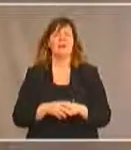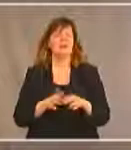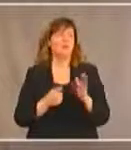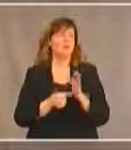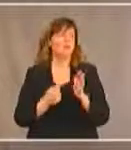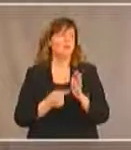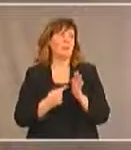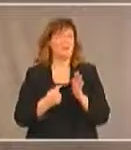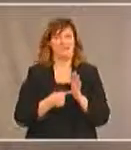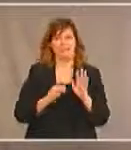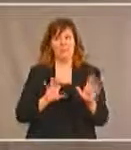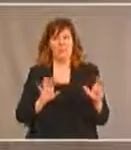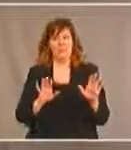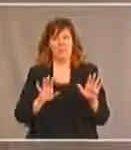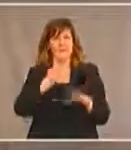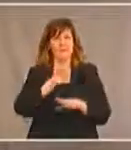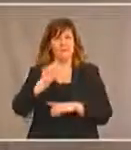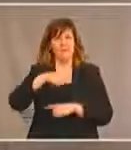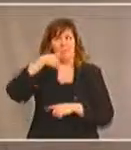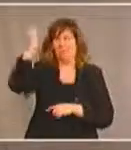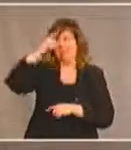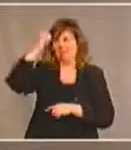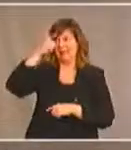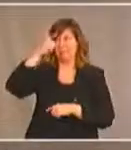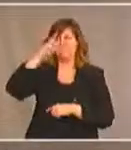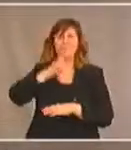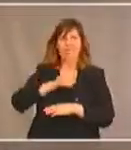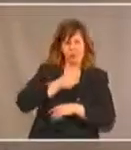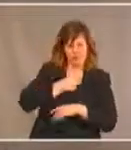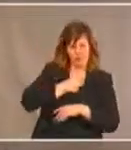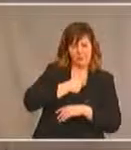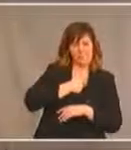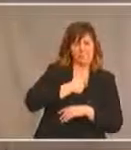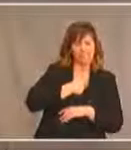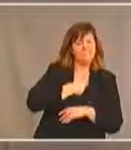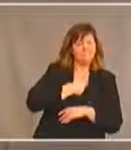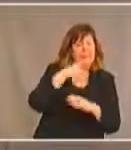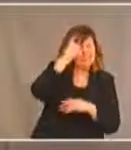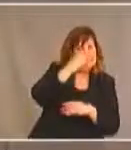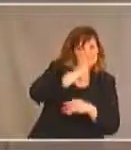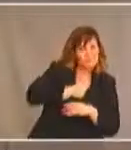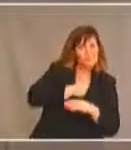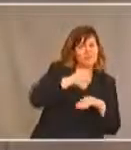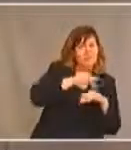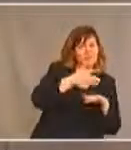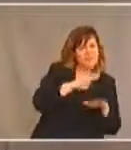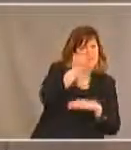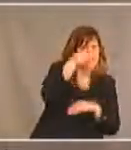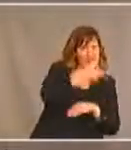'auditoire, c'est une première pour nous. Enfin, ce n pas une première pour moi, j'ai déjà fait un webinaire, mais c'est une première